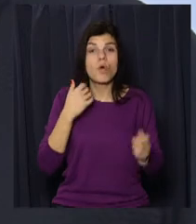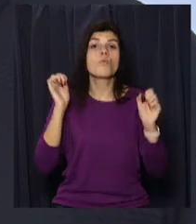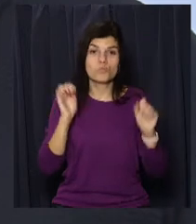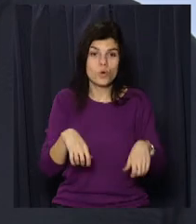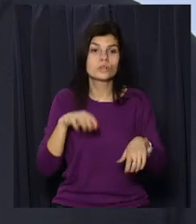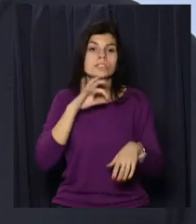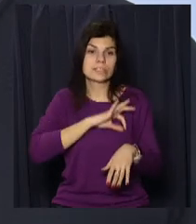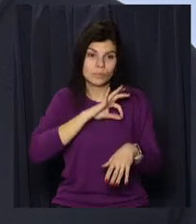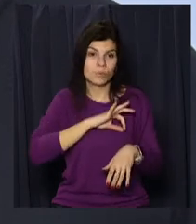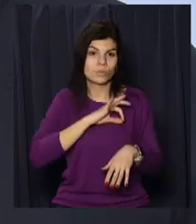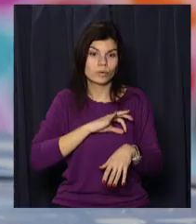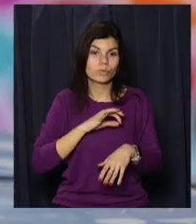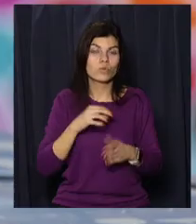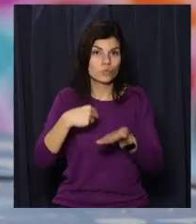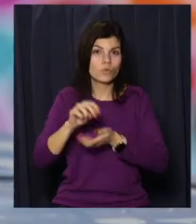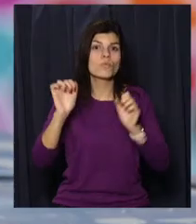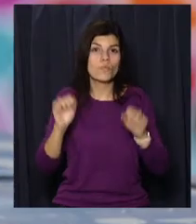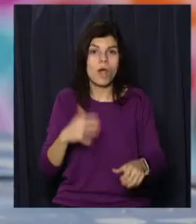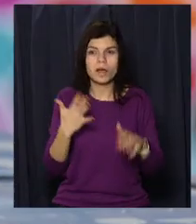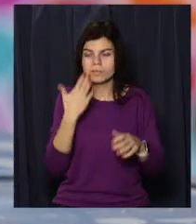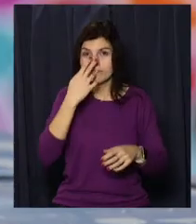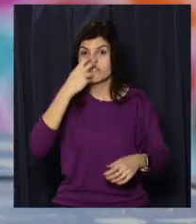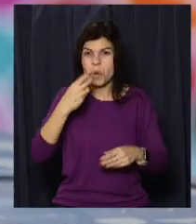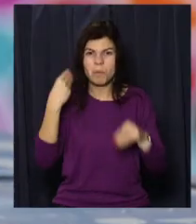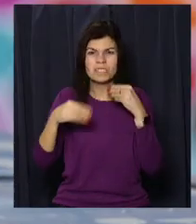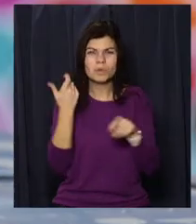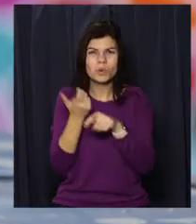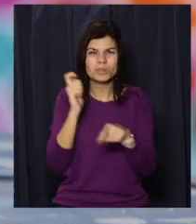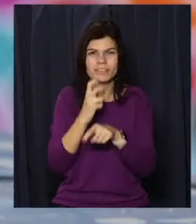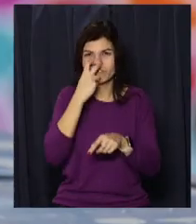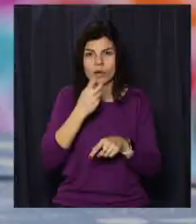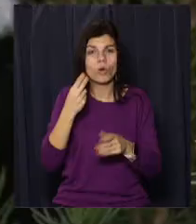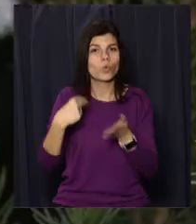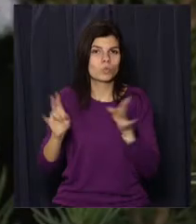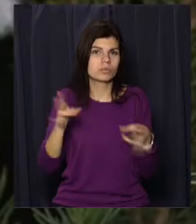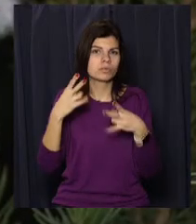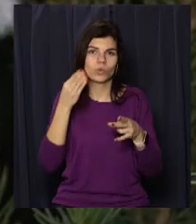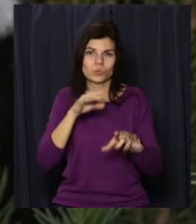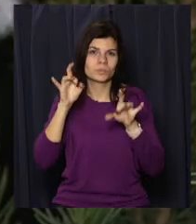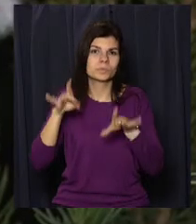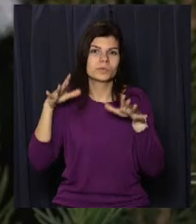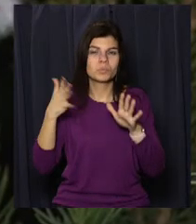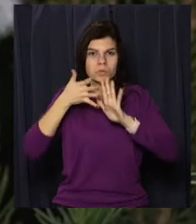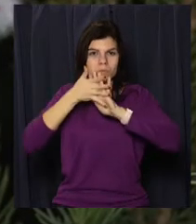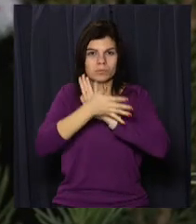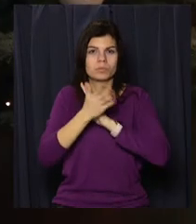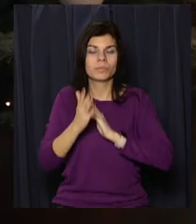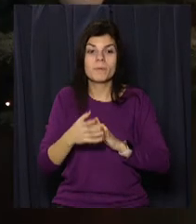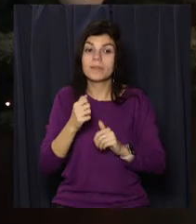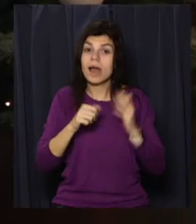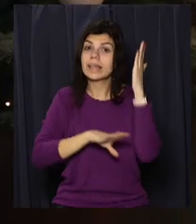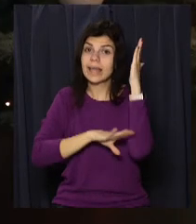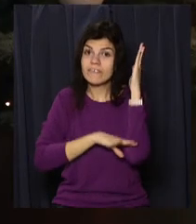покупати. Стануч у пригоді і поради декоратора. Святкове дерево треба вбирати за правилами.